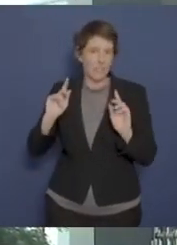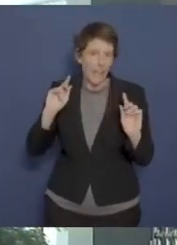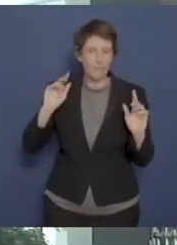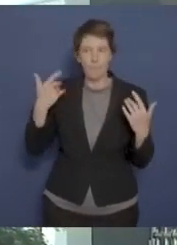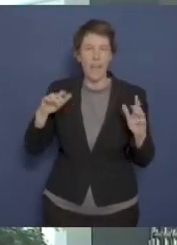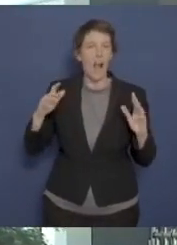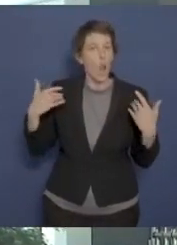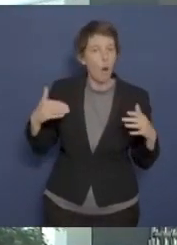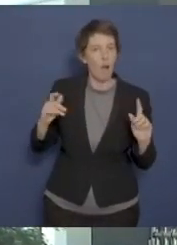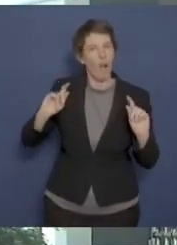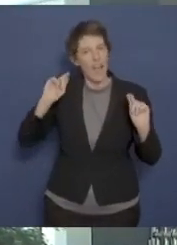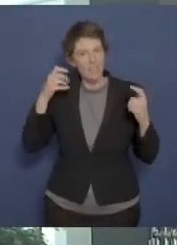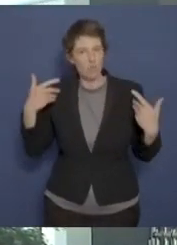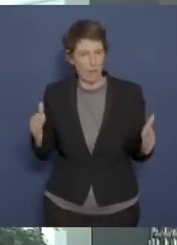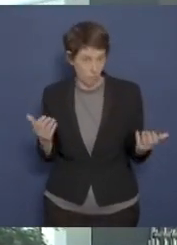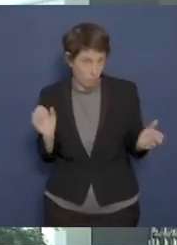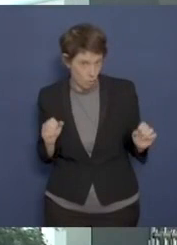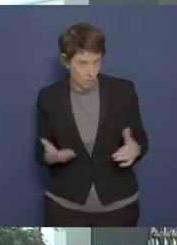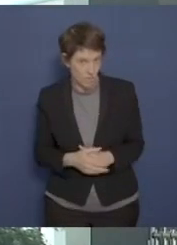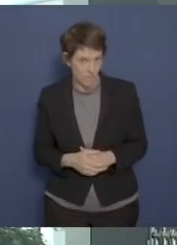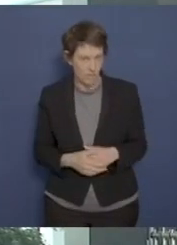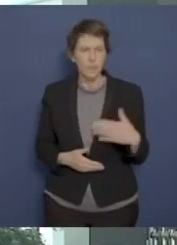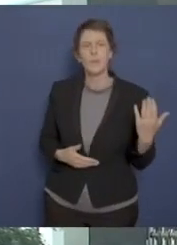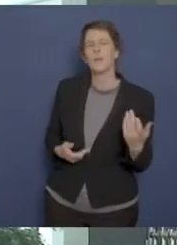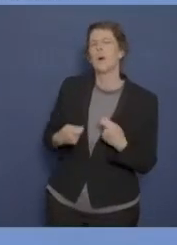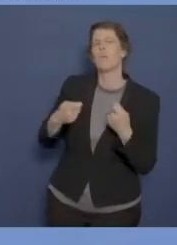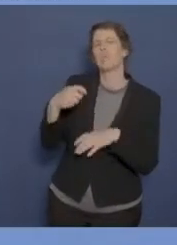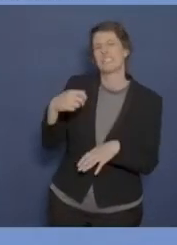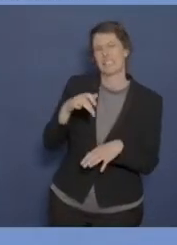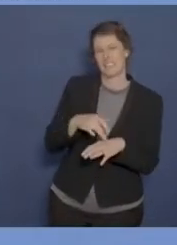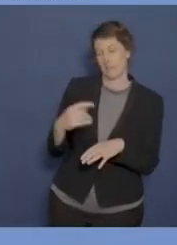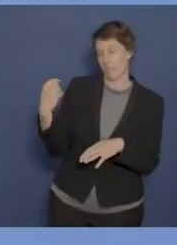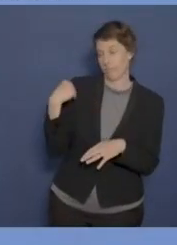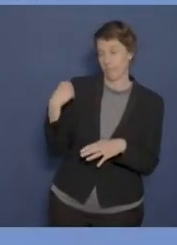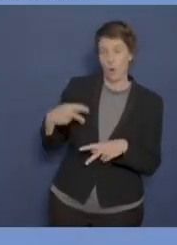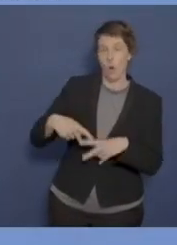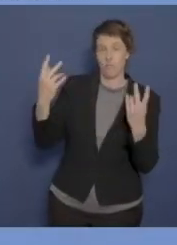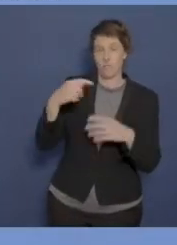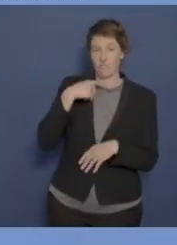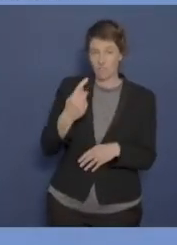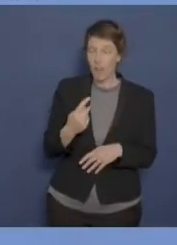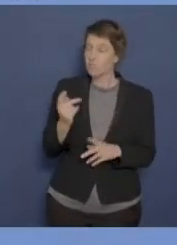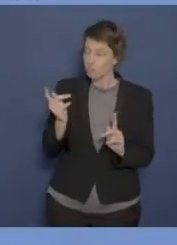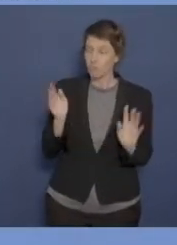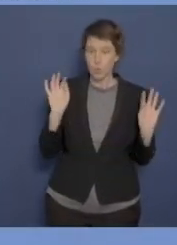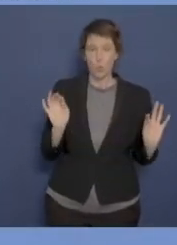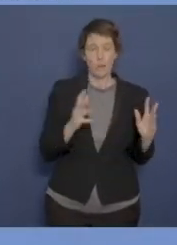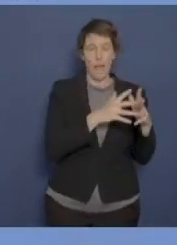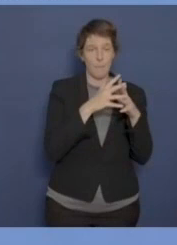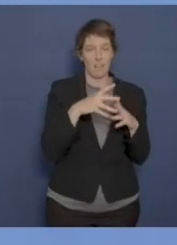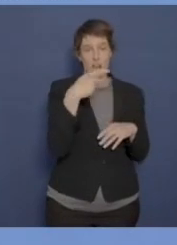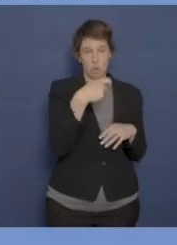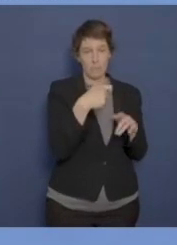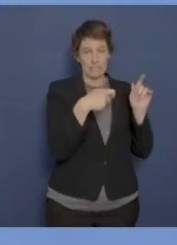Wir haben, die Bundeskanzlerin hat vor kurzem ja öffentlich gesagt, dass sie es gut findet, dass der amerikanische